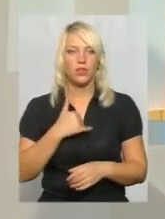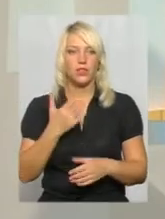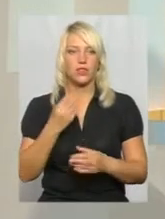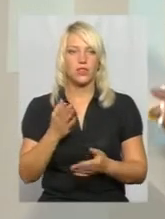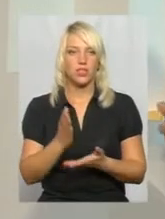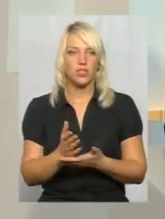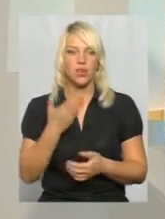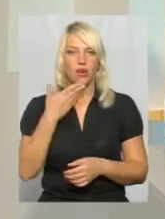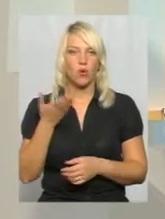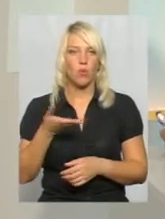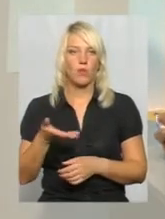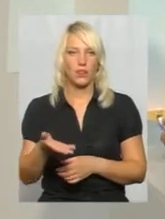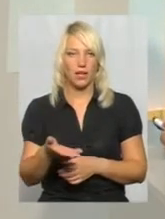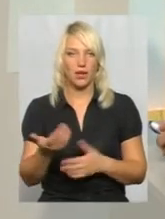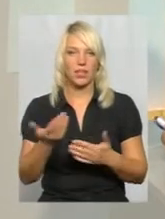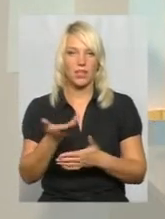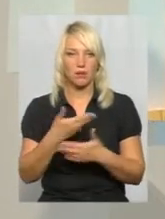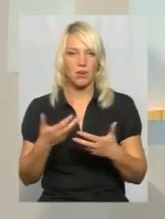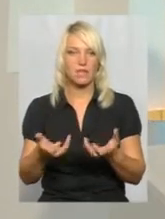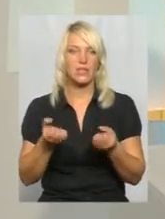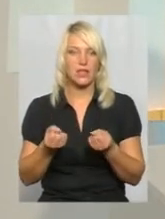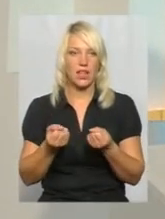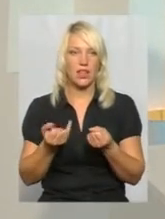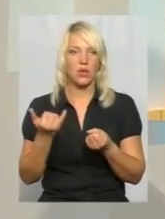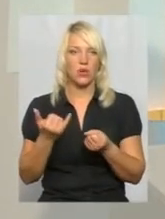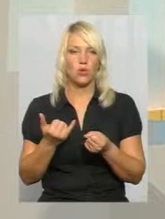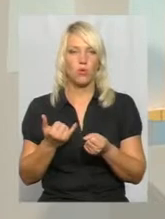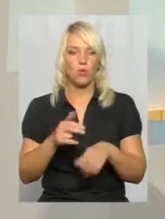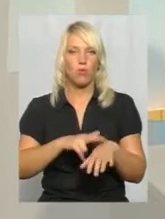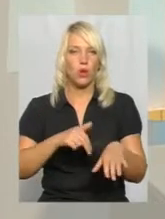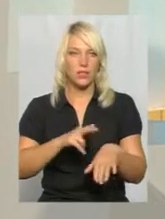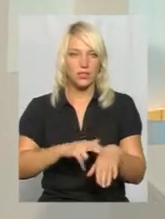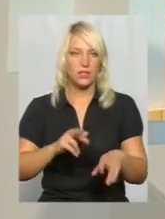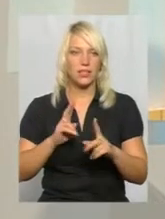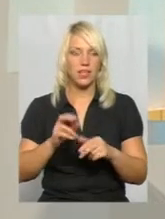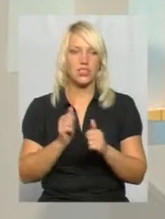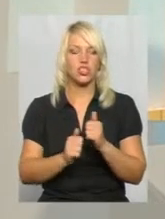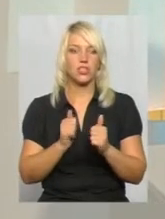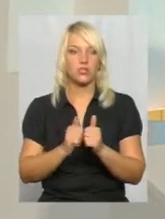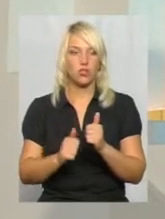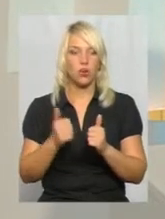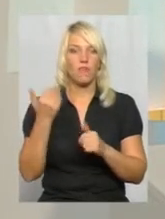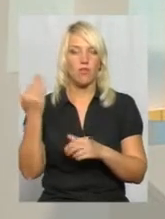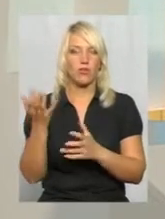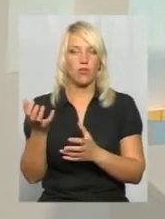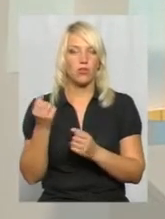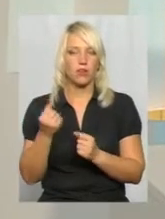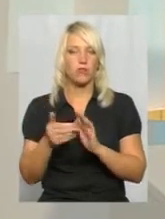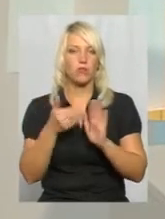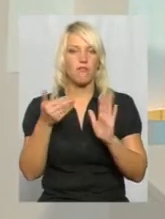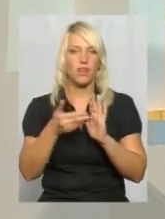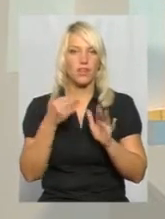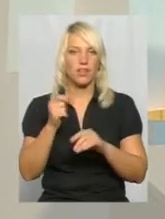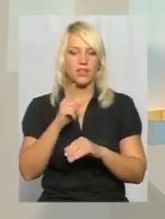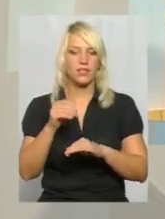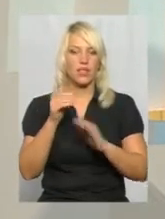коментар, який ми взяли у патрульної поліції. Як часто вони отримують виклики з